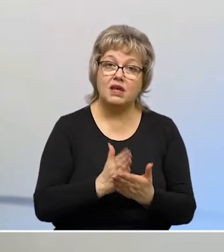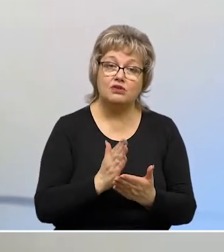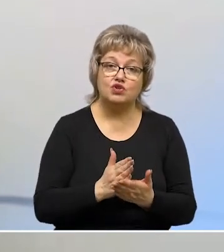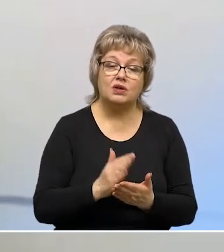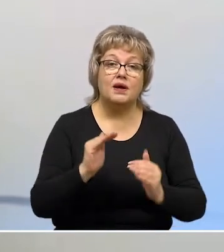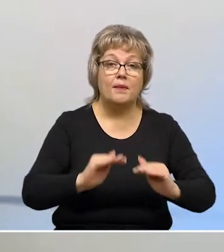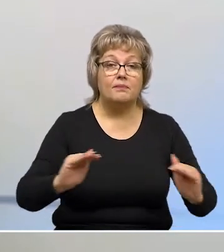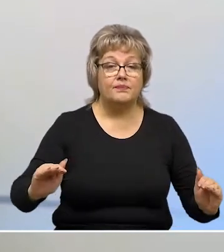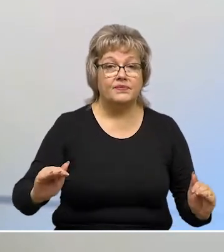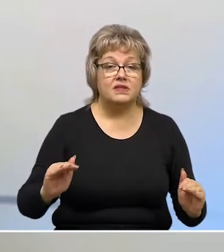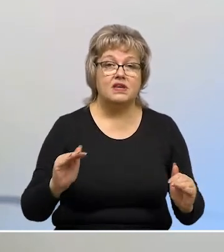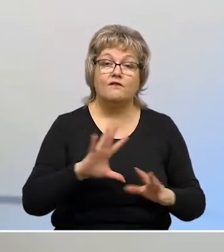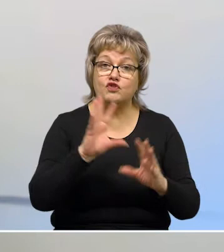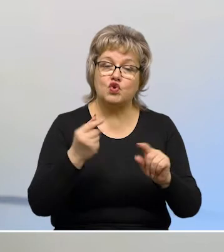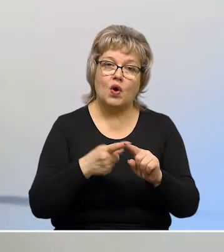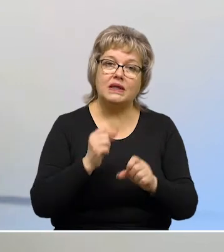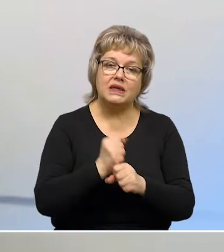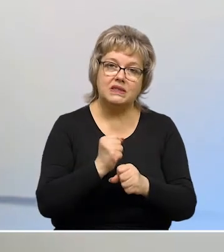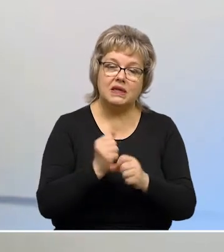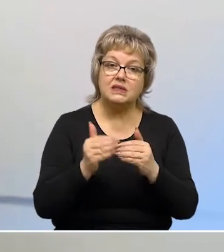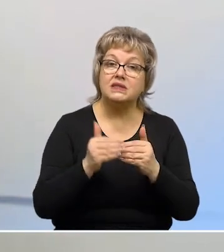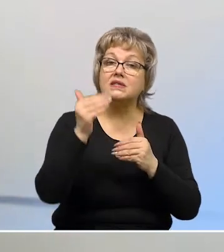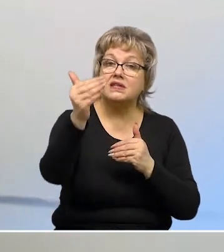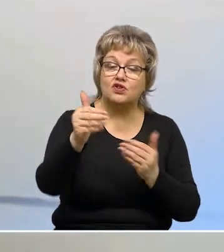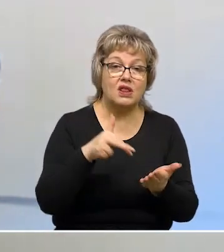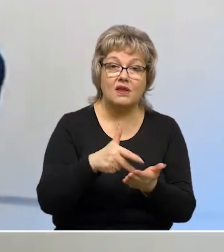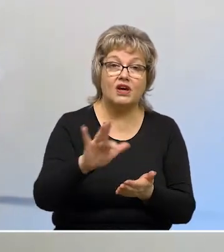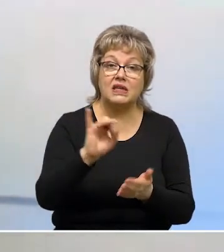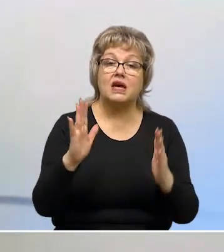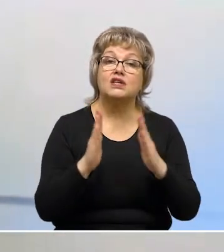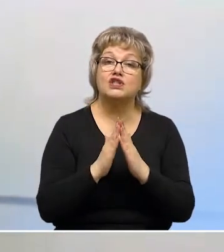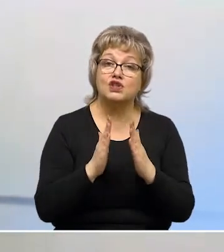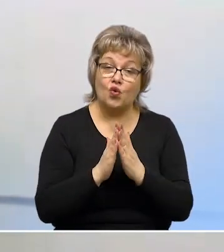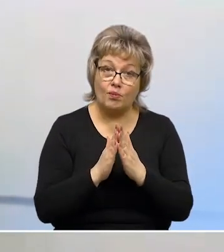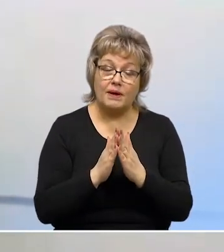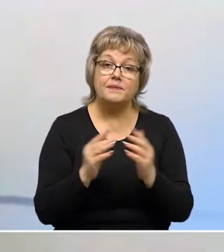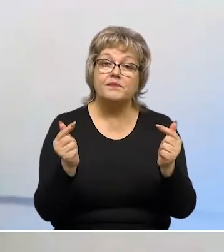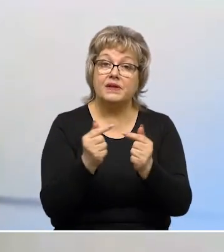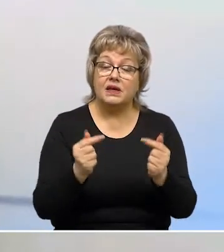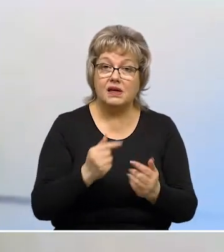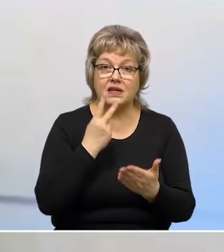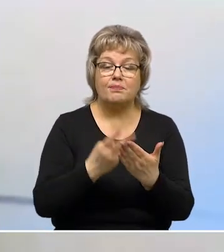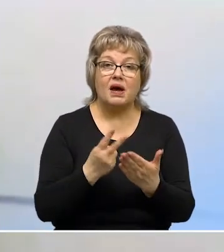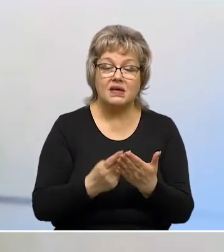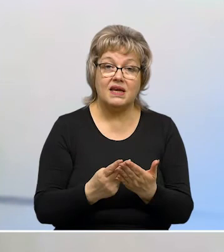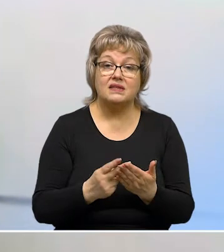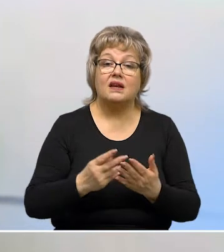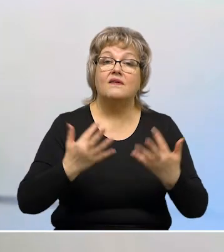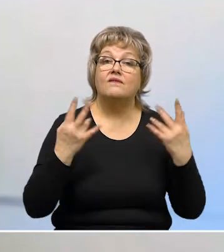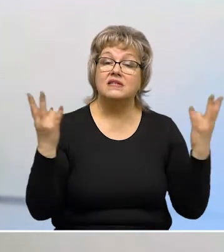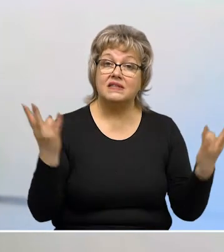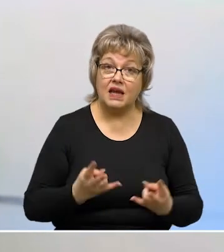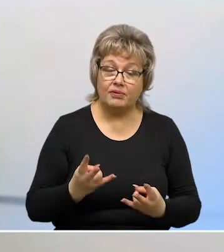имеющим малолетних детей. Все это сегодня делается дистанционно, не выходя из дома. И как раз показатель